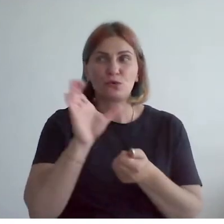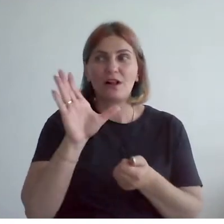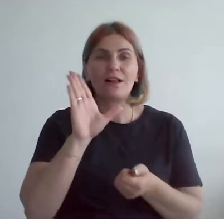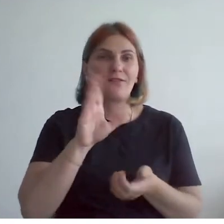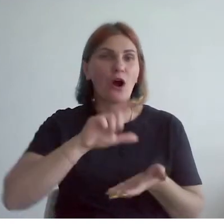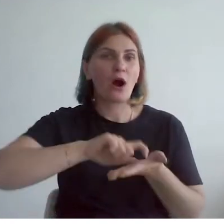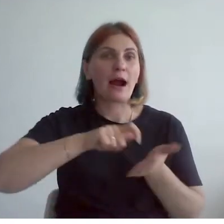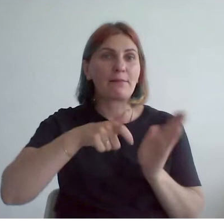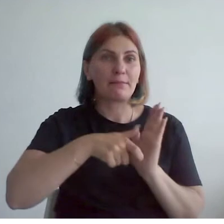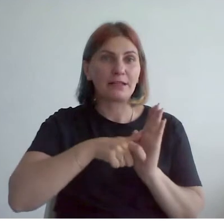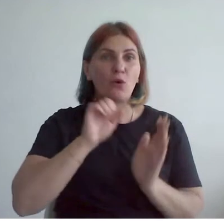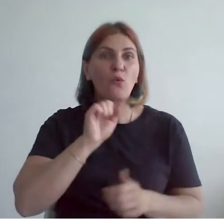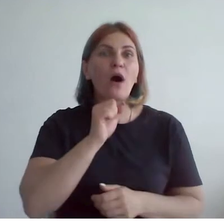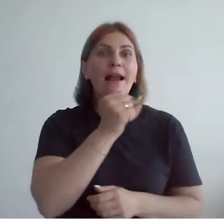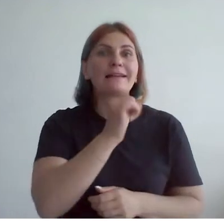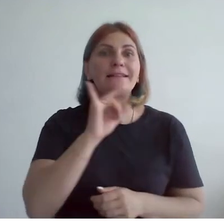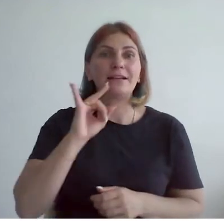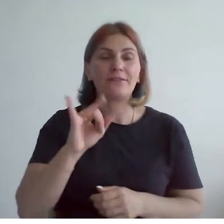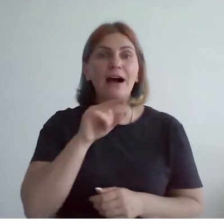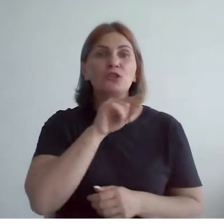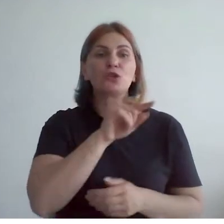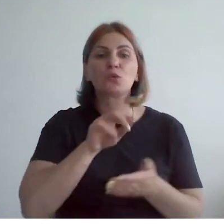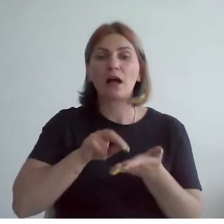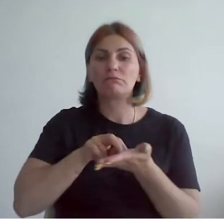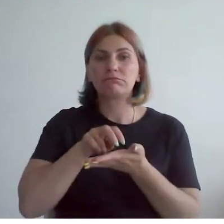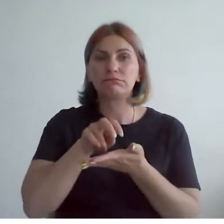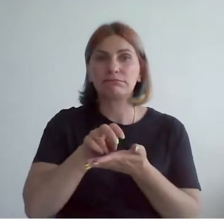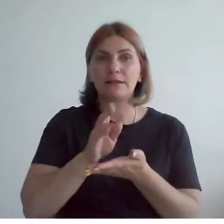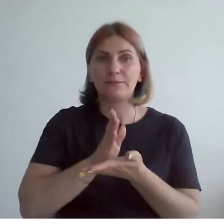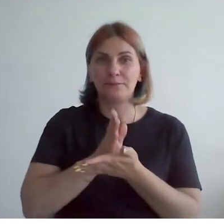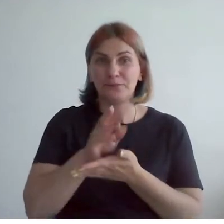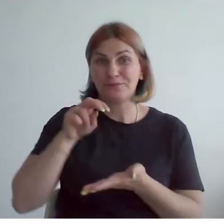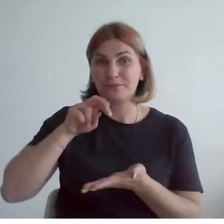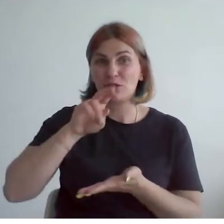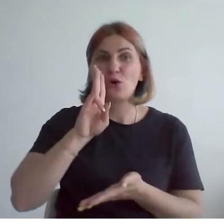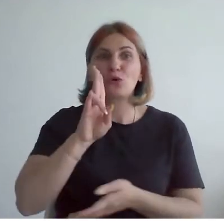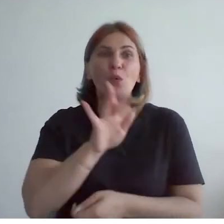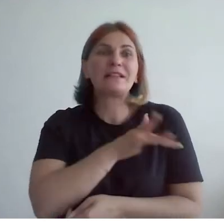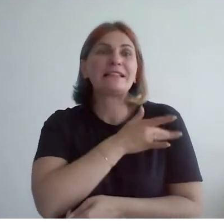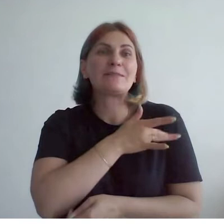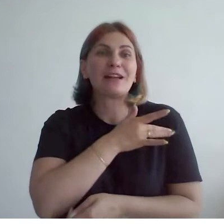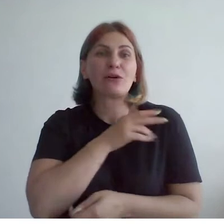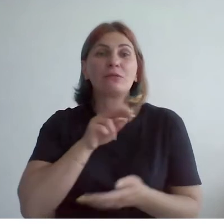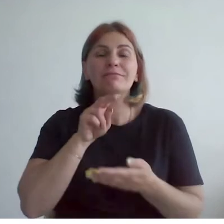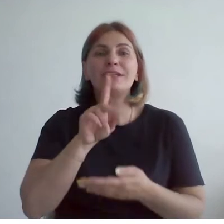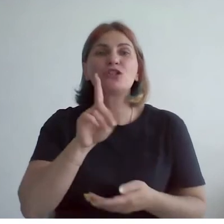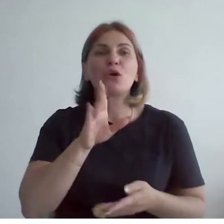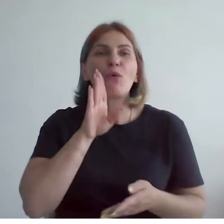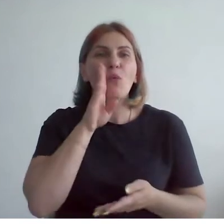у Алексея Ивановича, туда зашел кто-то из прислуги, чтобы растопить утром печь,